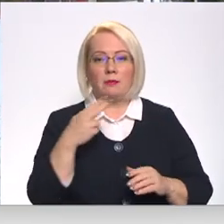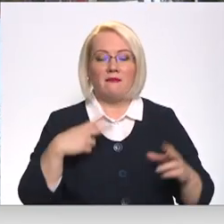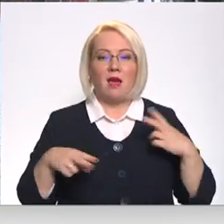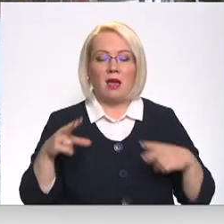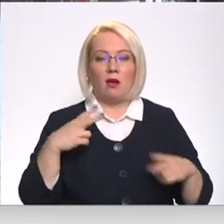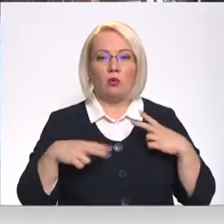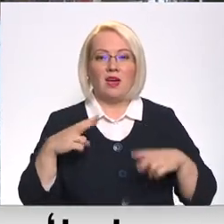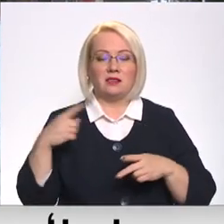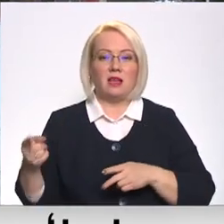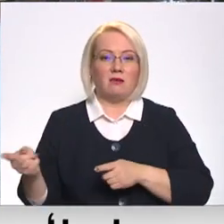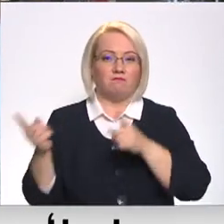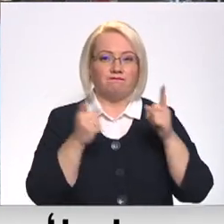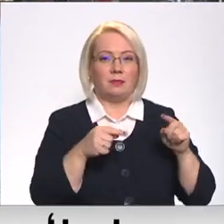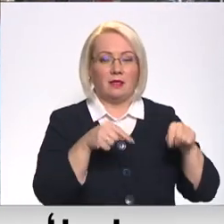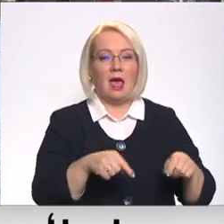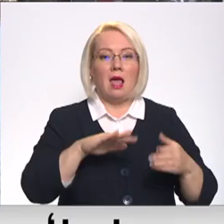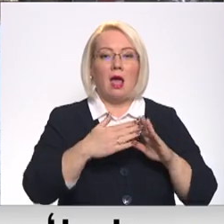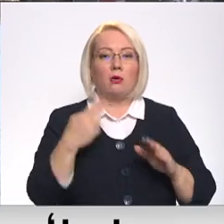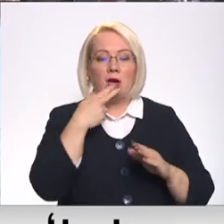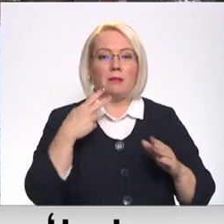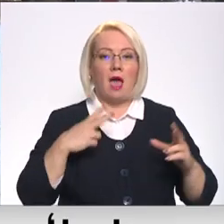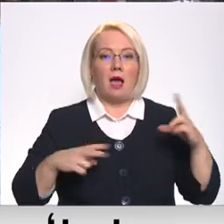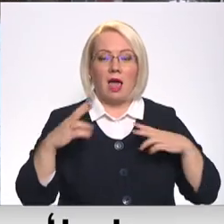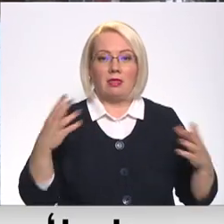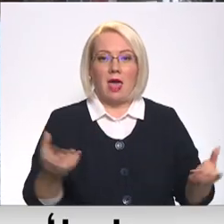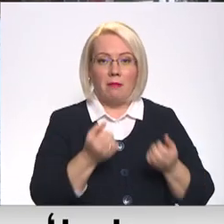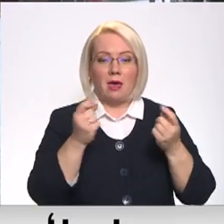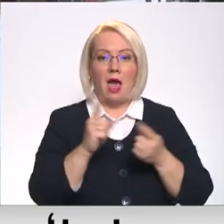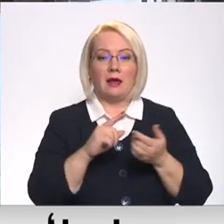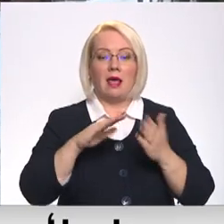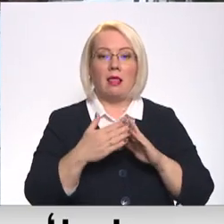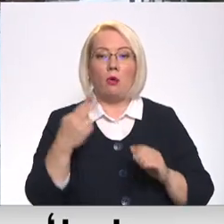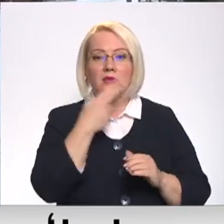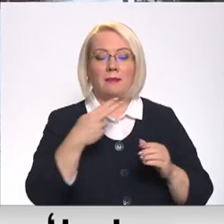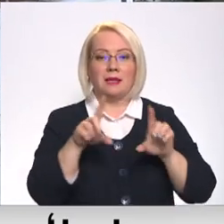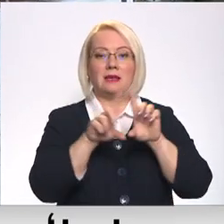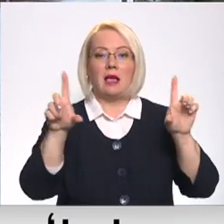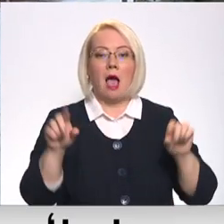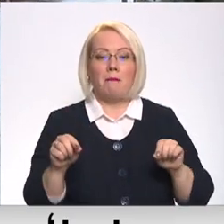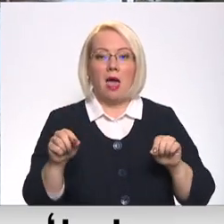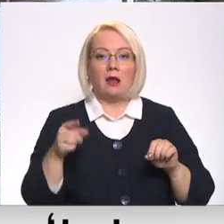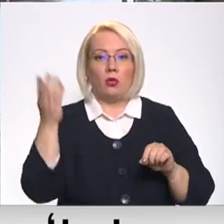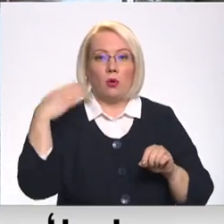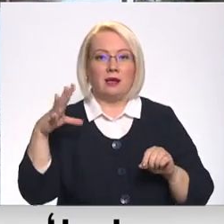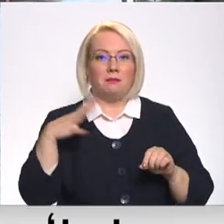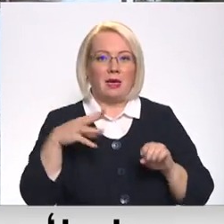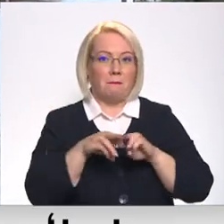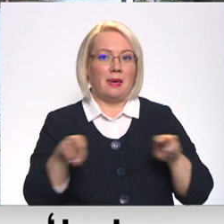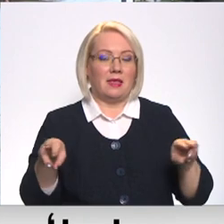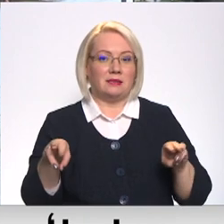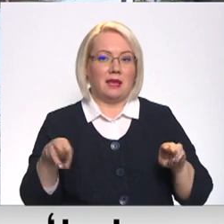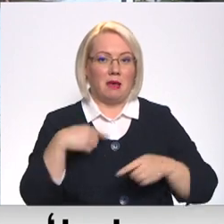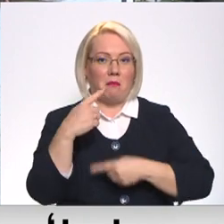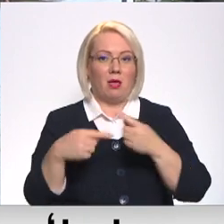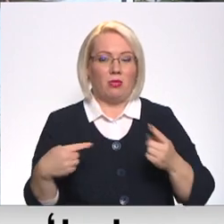universitātes, šeit nodibinot lauksainītas akadēmiju, arī lauksainītas kamer nāca līdz mantājumā, un tā jau bija ministrija toreiz. Man